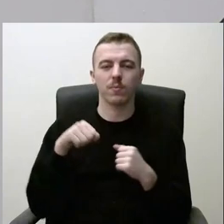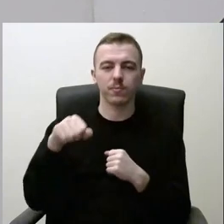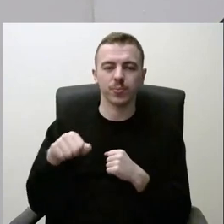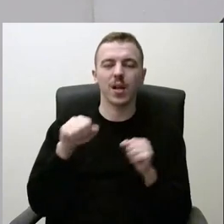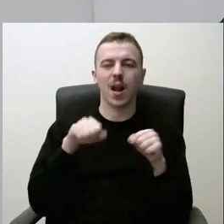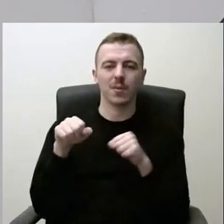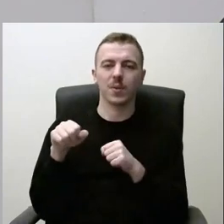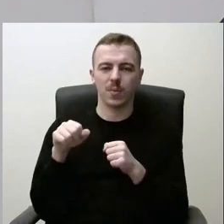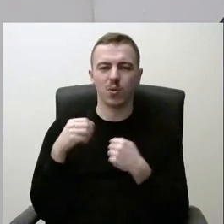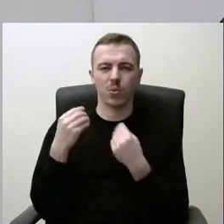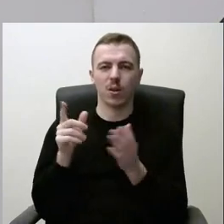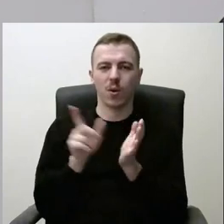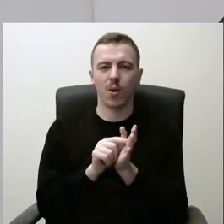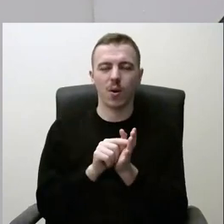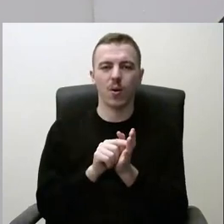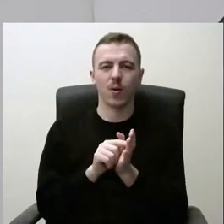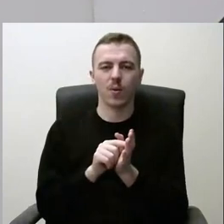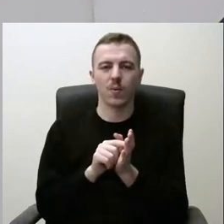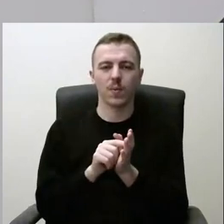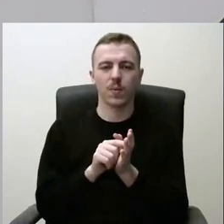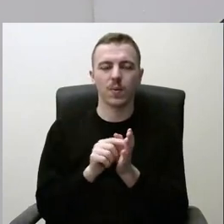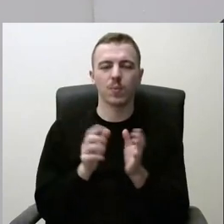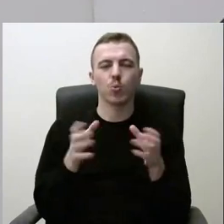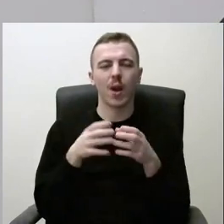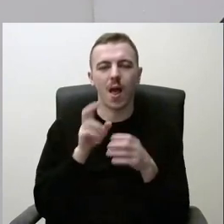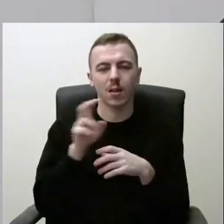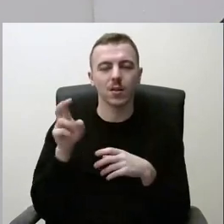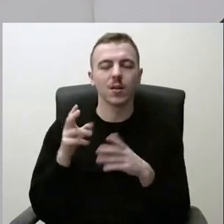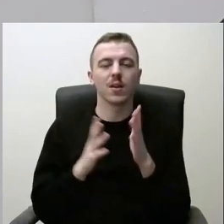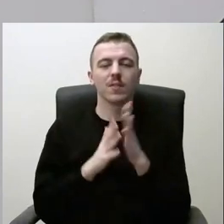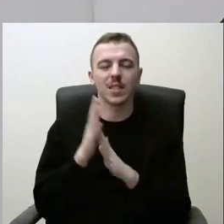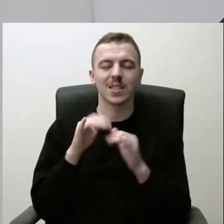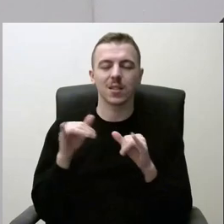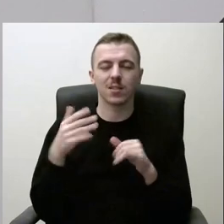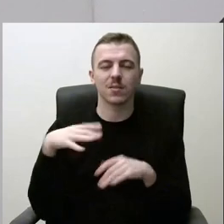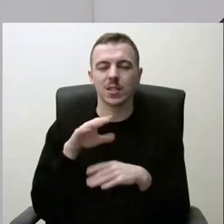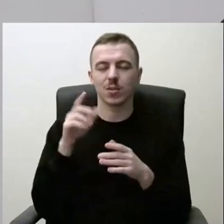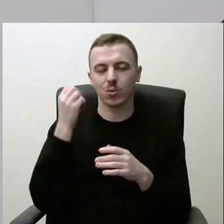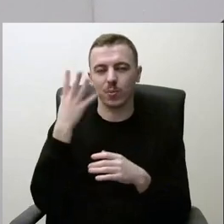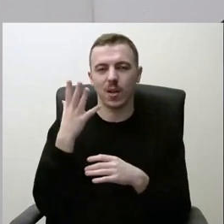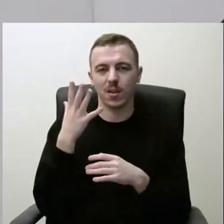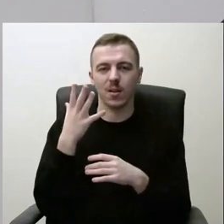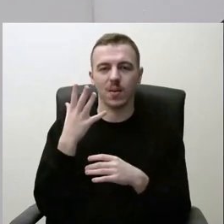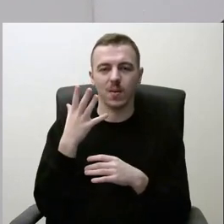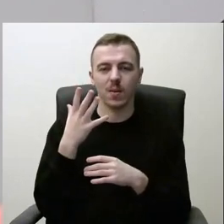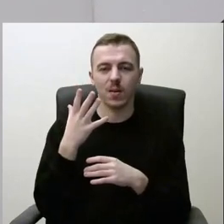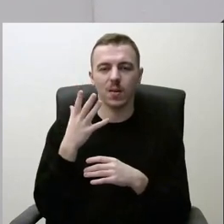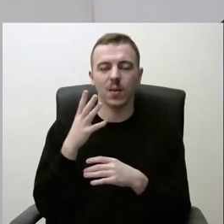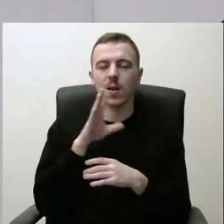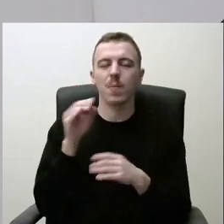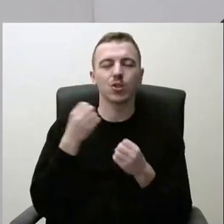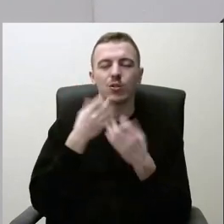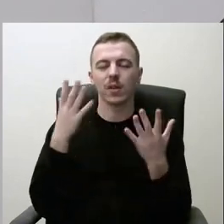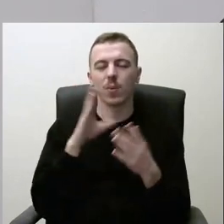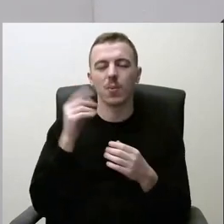Taip, jau kažkokius tam tikrus būralius pasiekti. Ir manau, kad vystytis mes visi suprantam, kad dauguma turbūt be vystinimos ir be švietimo ir be žinių mes